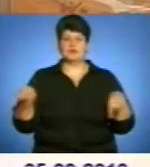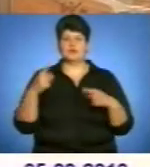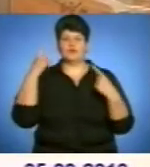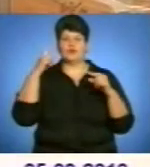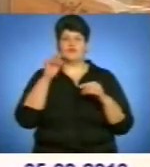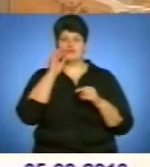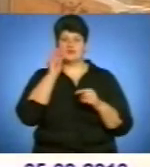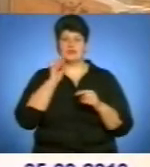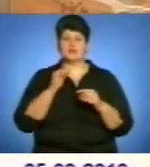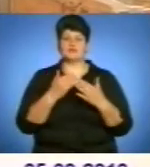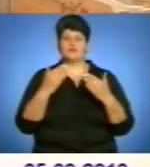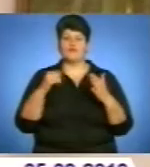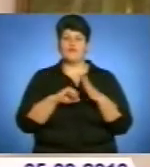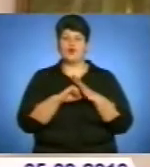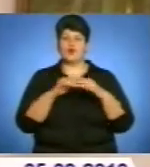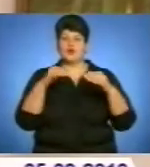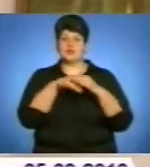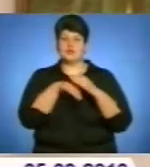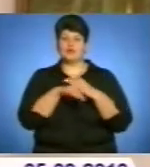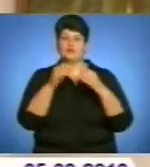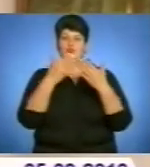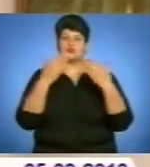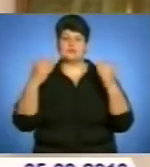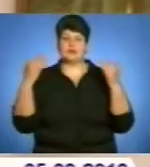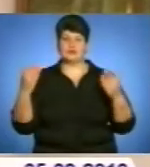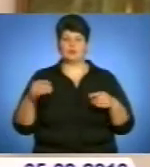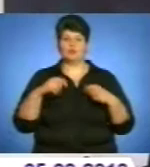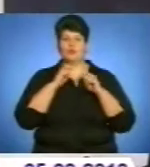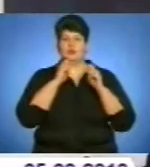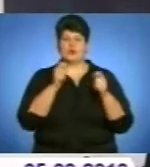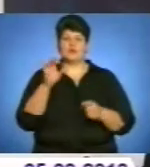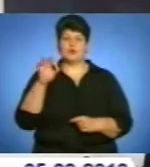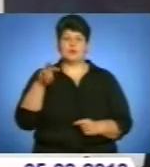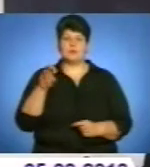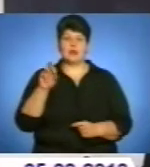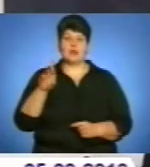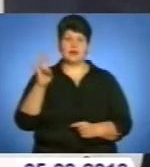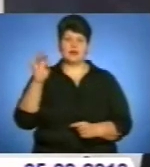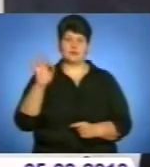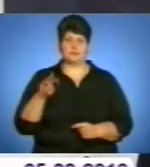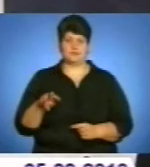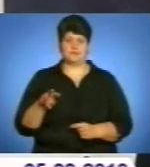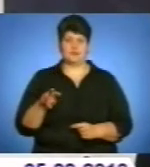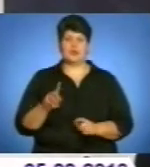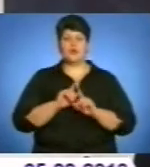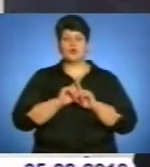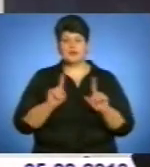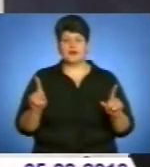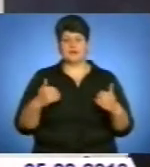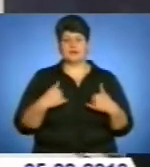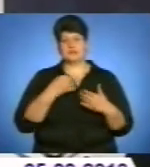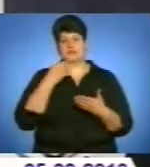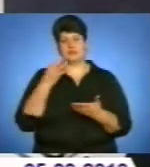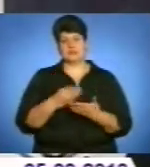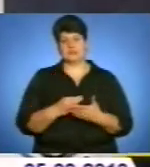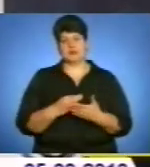музею, подаровані відомим художником Ярославом Омеляном. Удікальні, я би сказав, твори